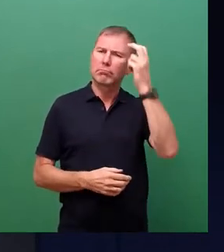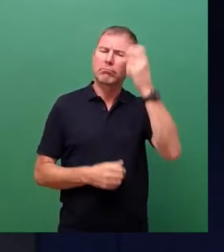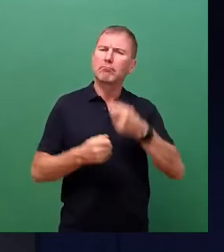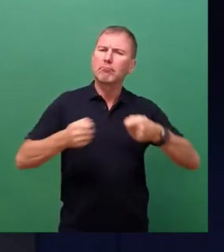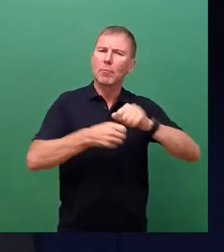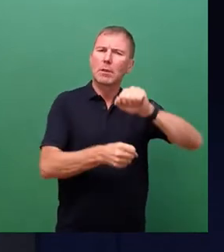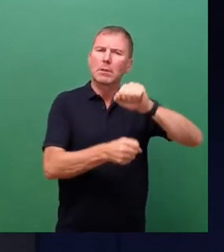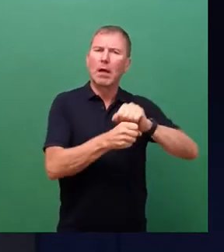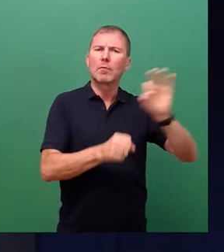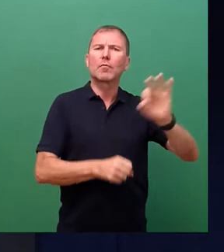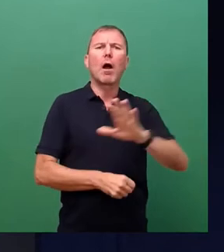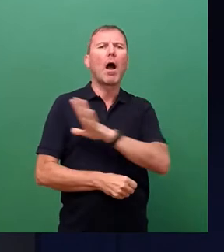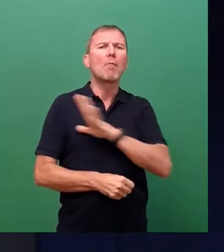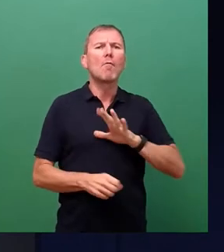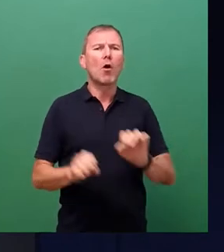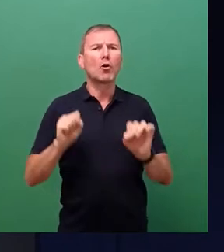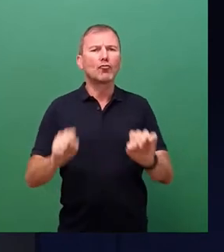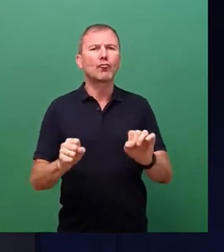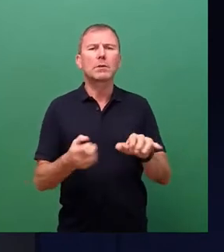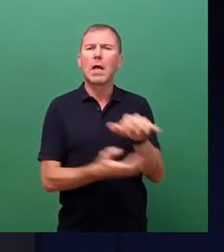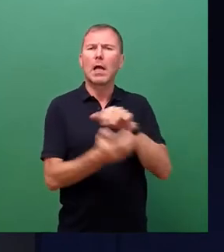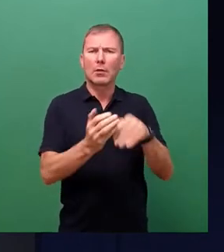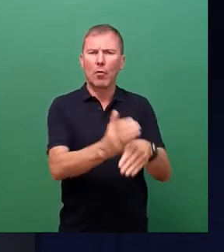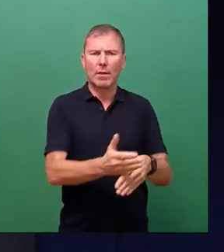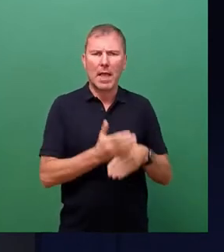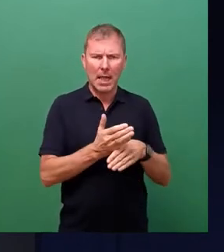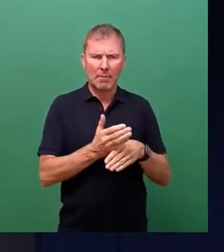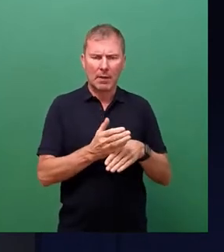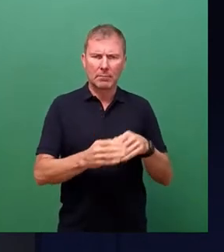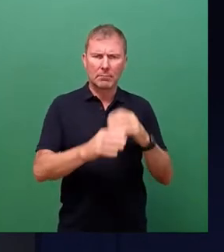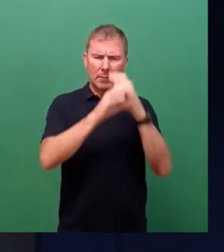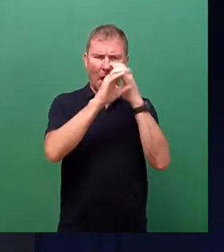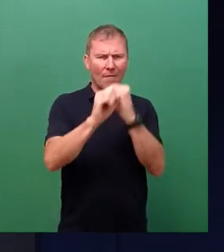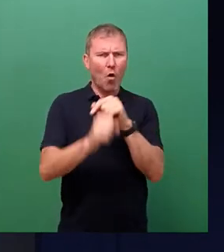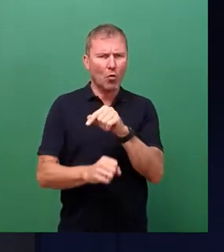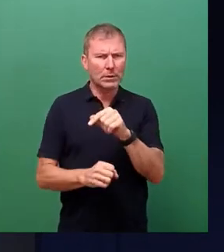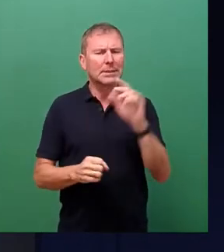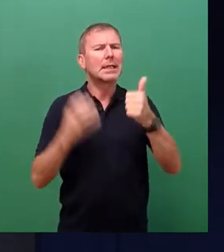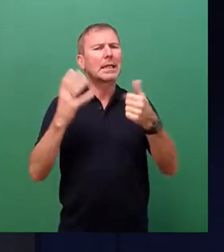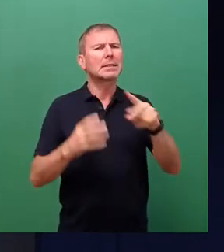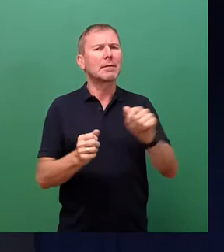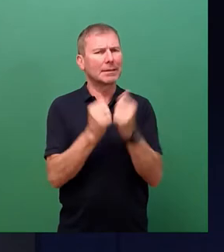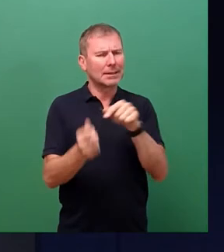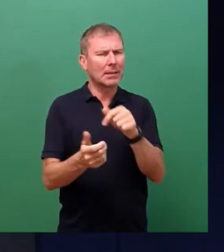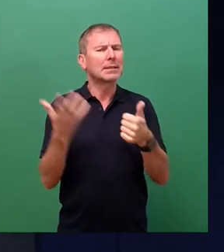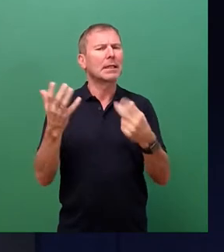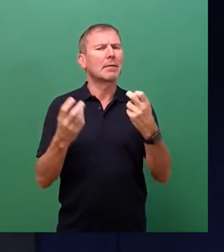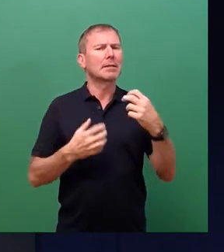Bevölkerungsschutz und Katastrophenhilfe. Der Fokus hat am 26. September darüber berichtet.